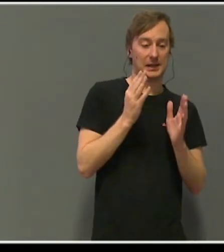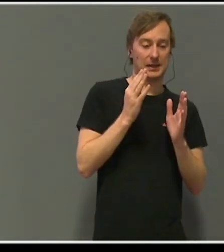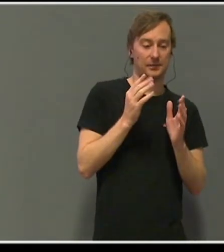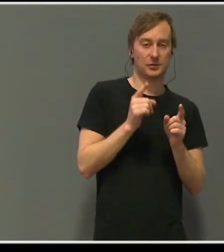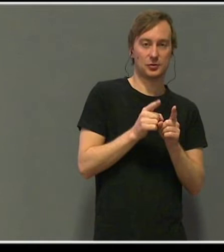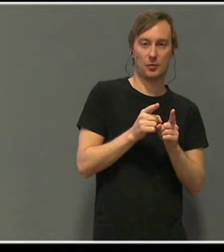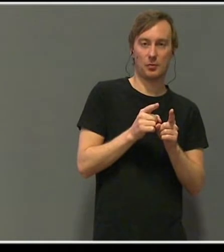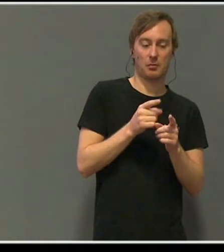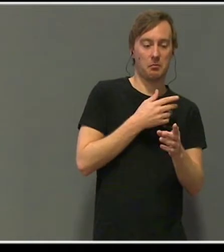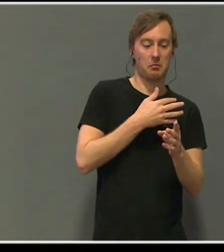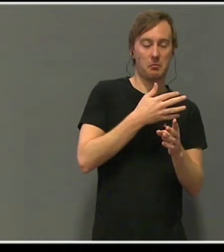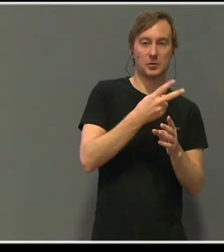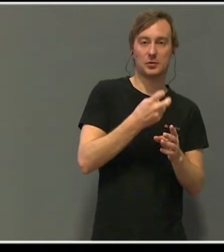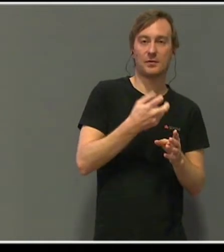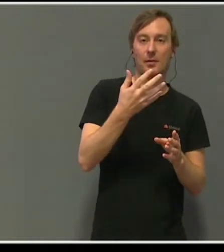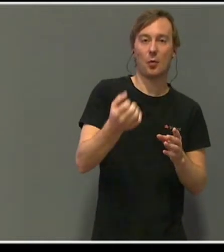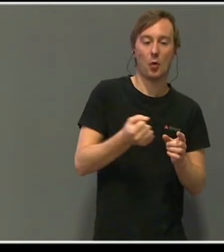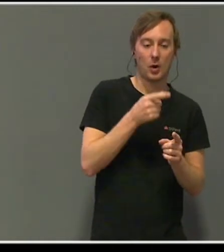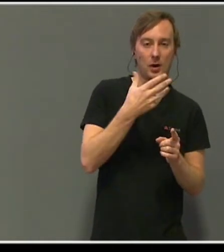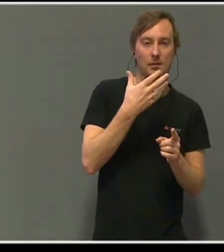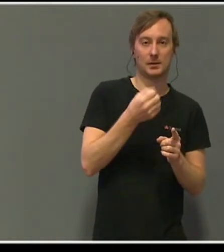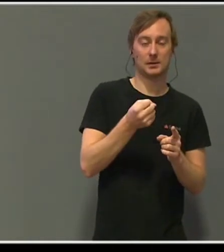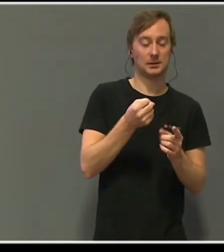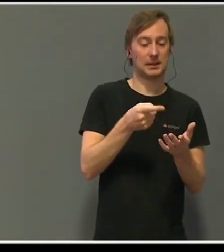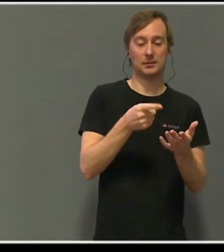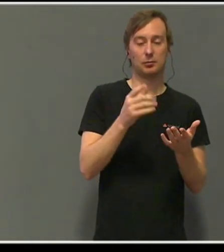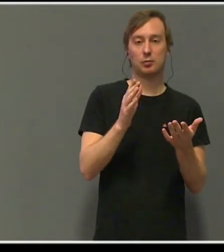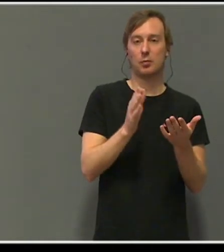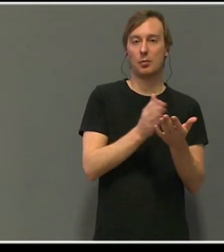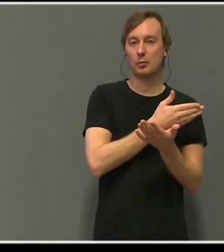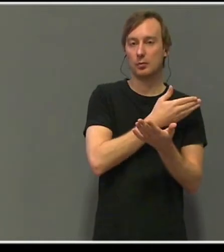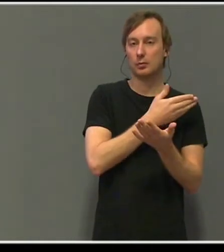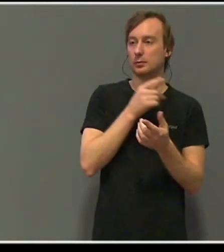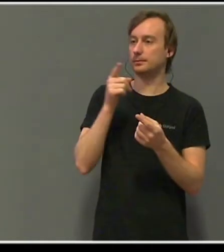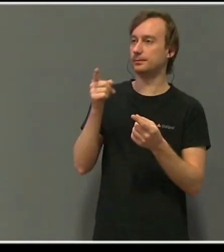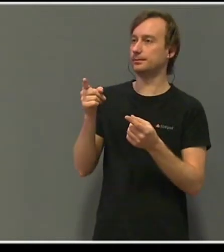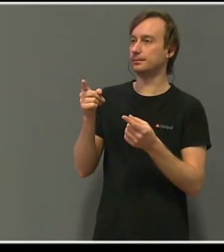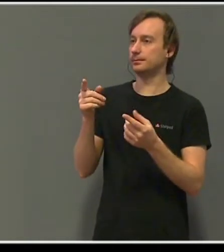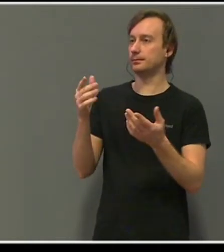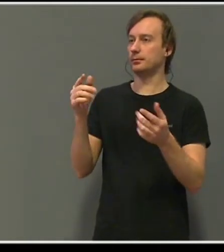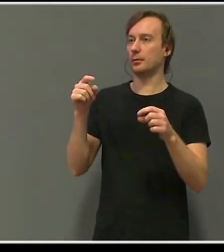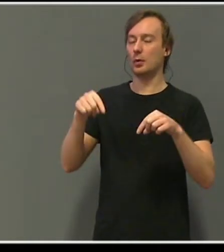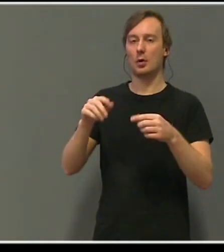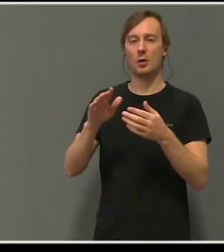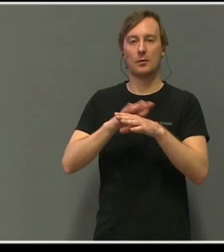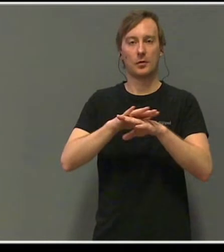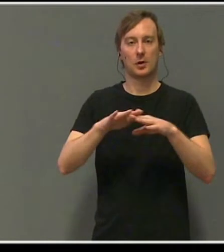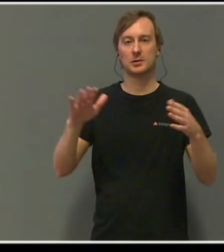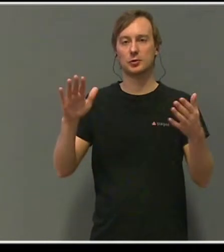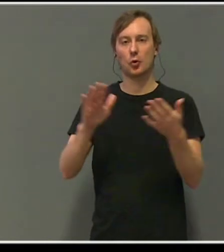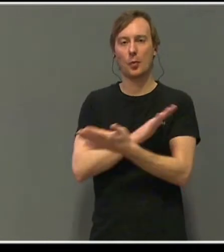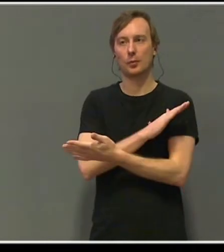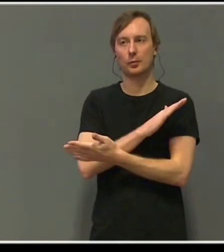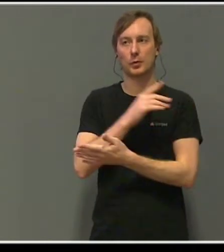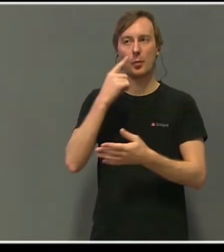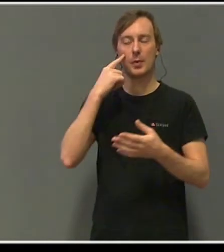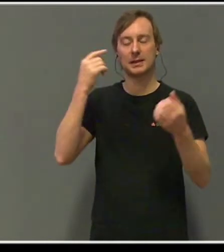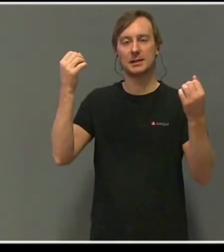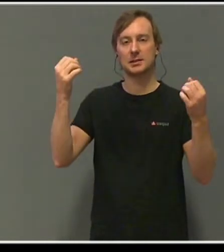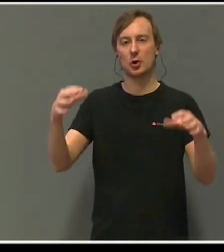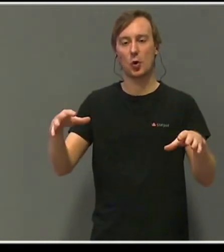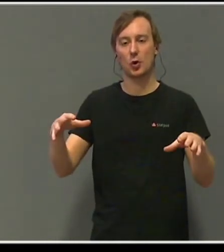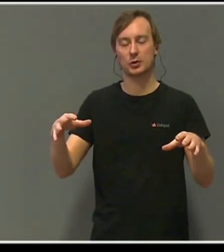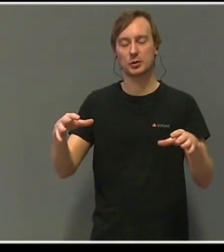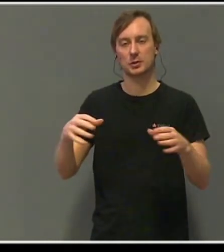Tomheten hadde tatt oss. Tomheten og meningsløsheten. Meningsløsheten over at et menneske